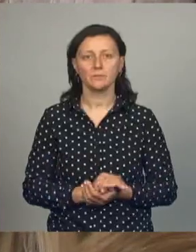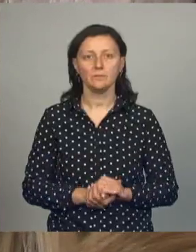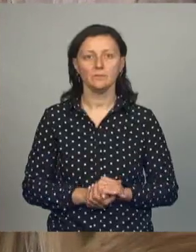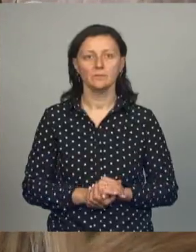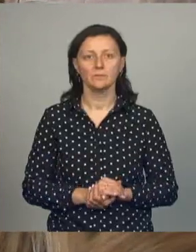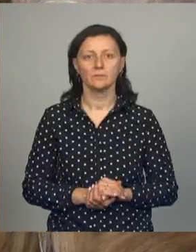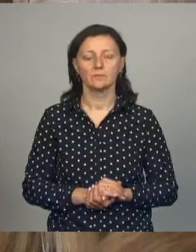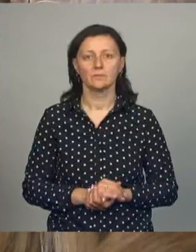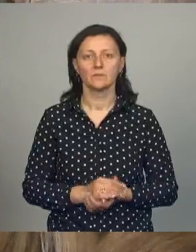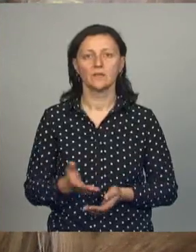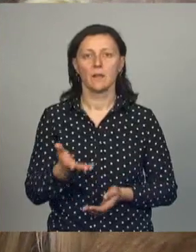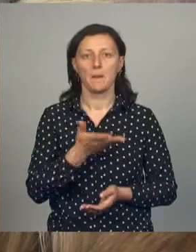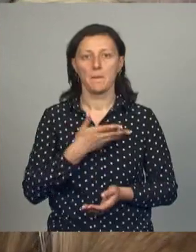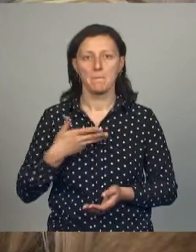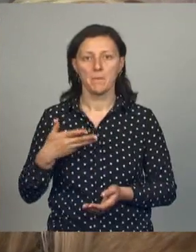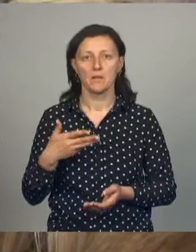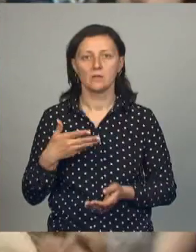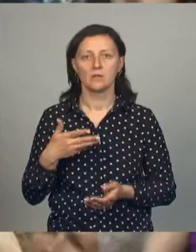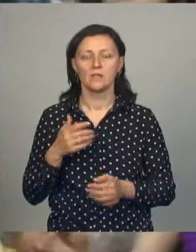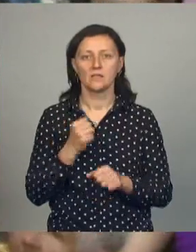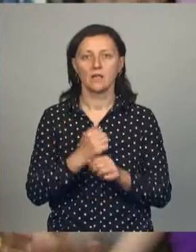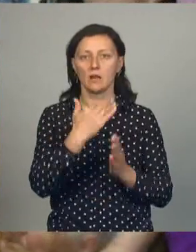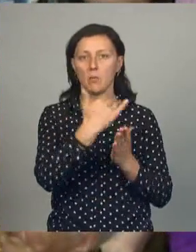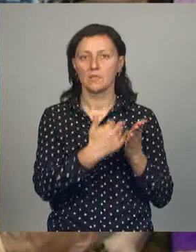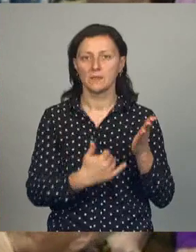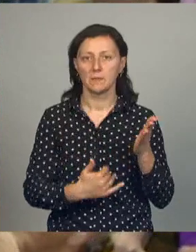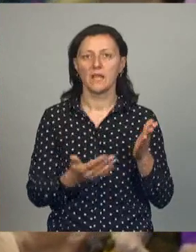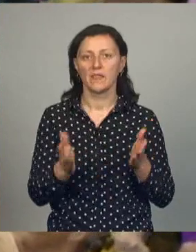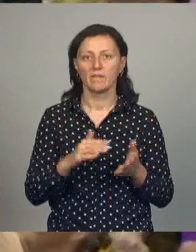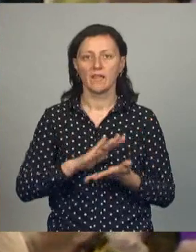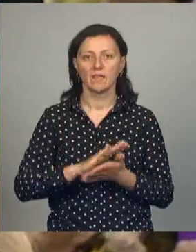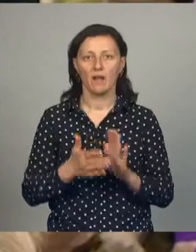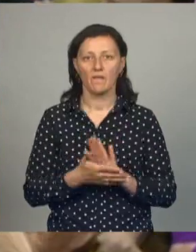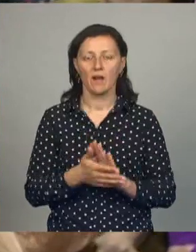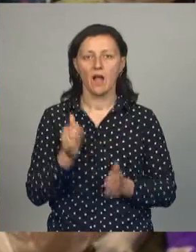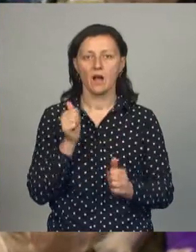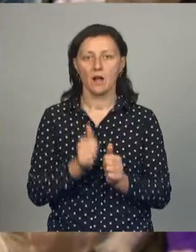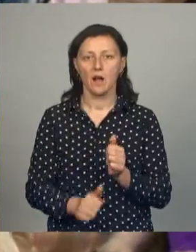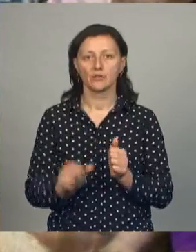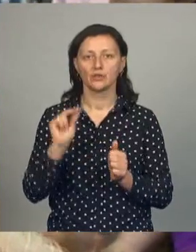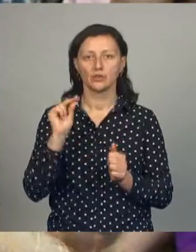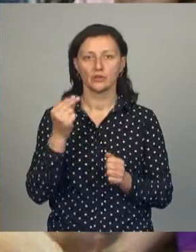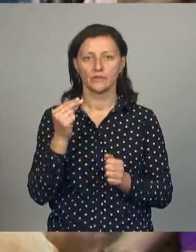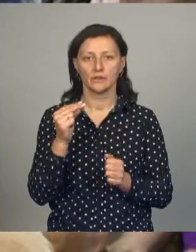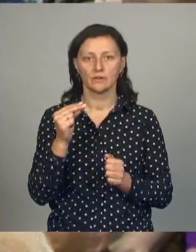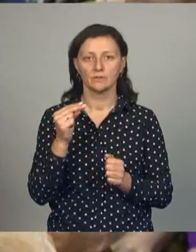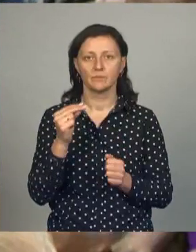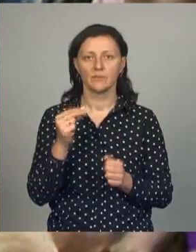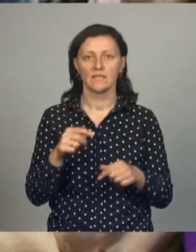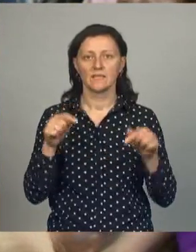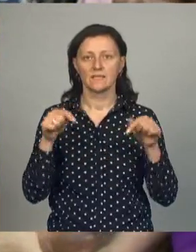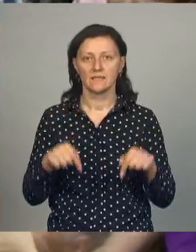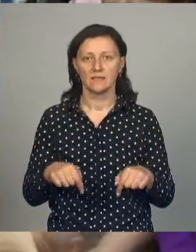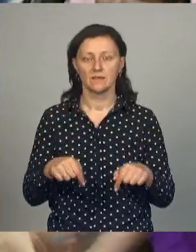Мои предложения простые. Мы заводим на вас каждую базу данных. Давайте договоримся так. Каждый четверг, здесь